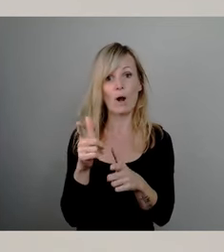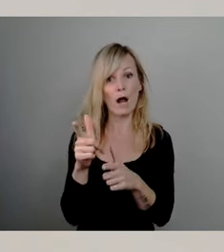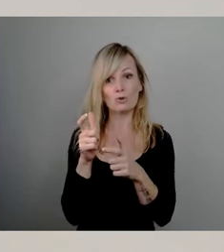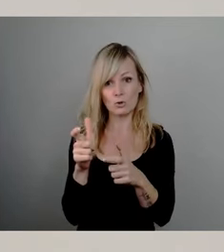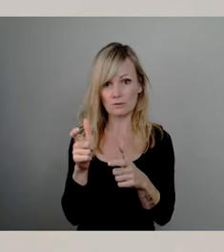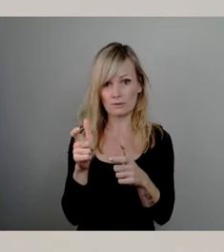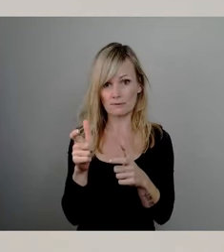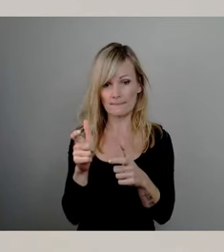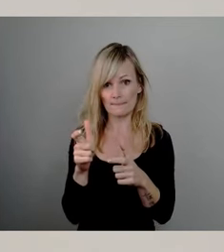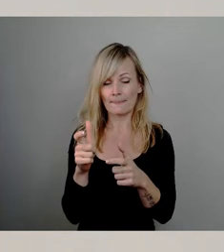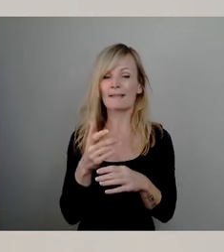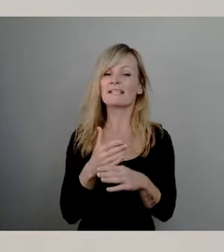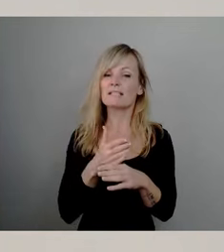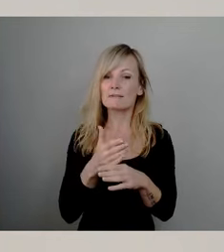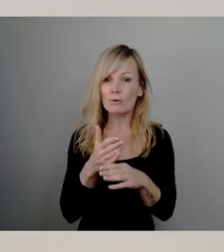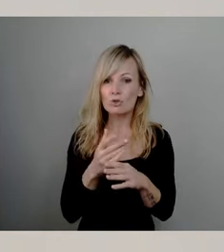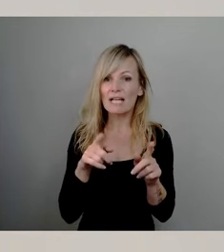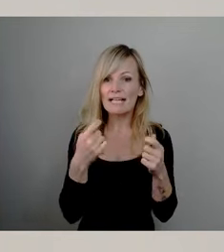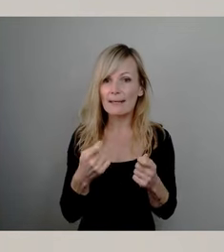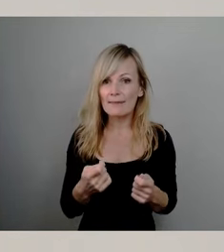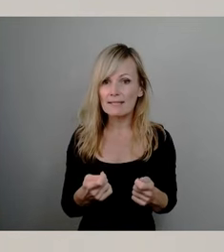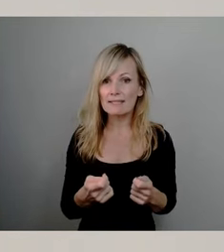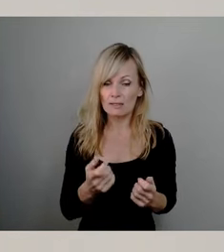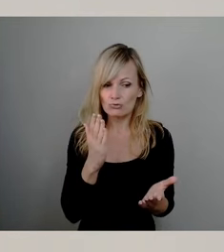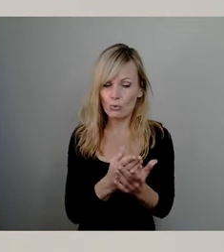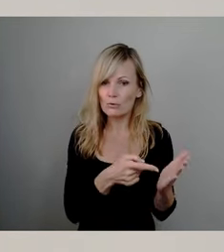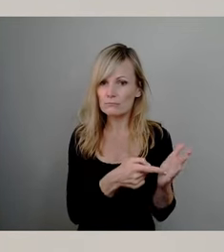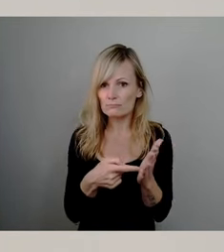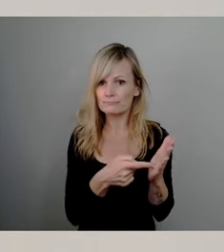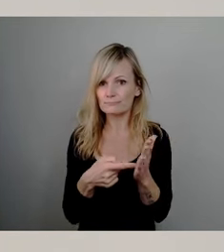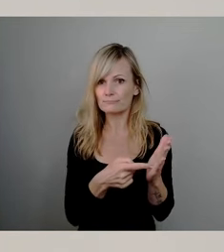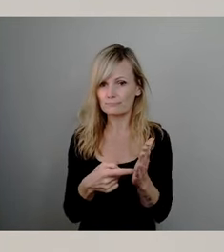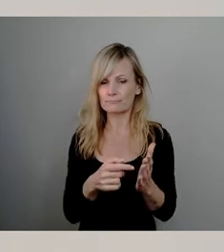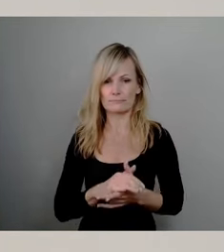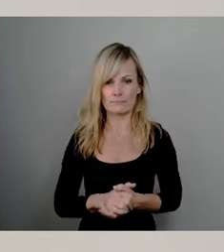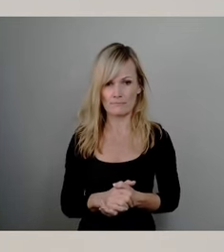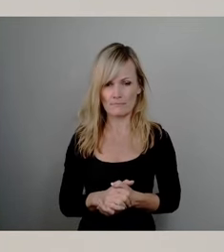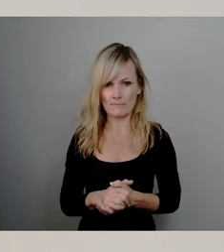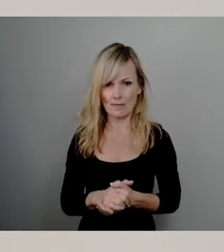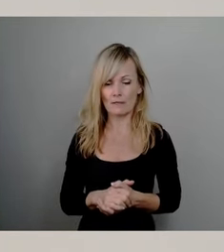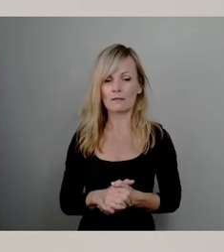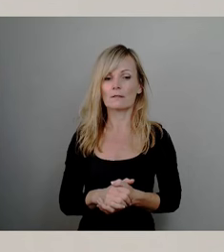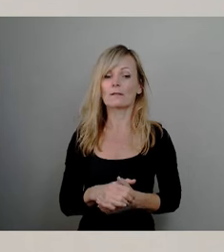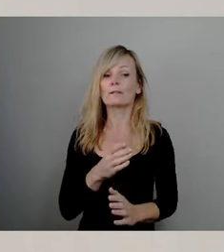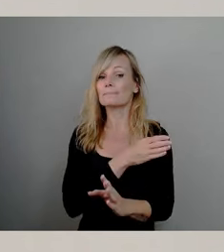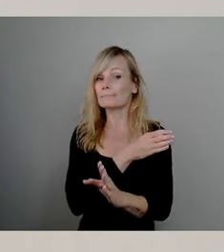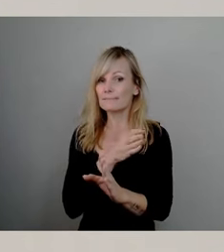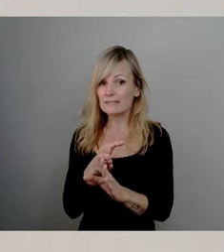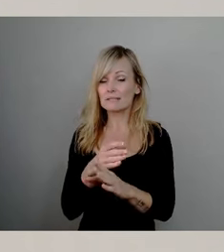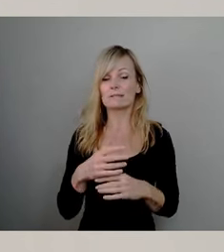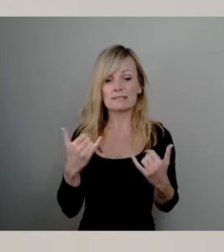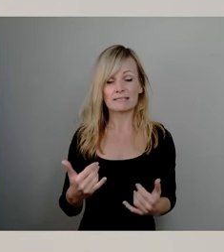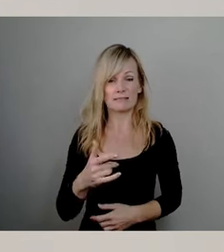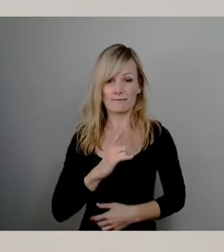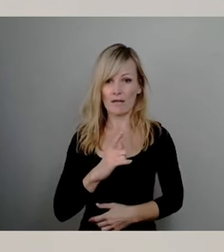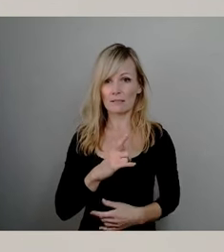Zwischenergebnisse präsentiert. Und bis dahin sind wir alle gut beraten, die unabhängigen Untersuchungen